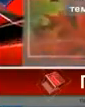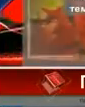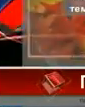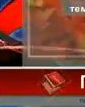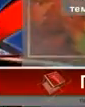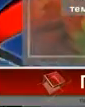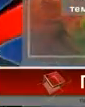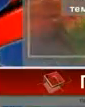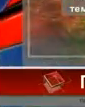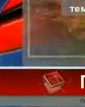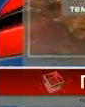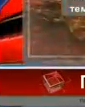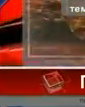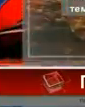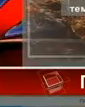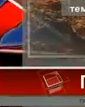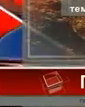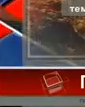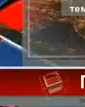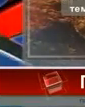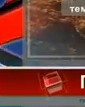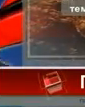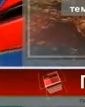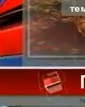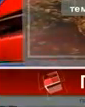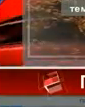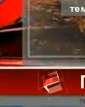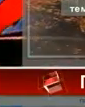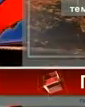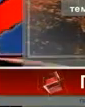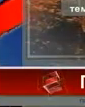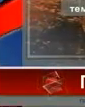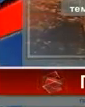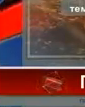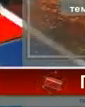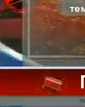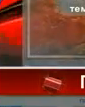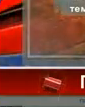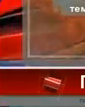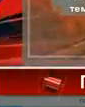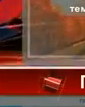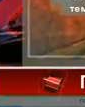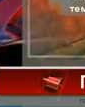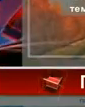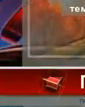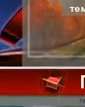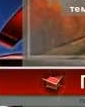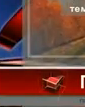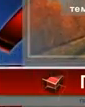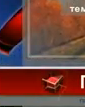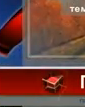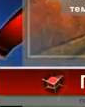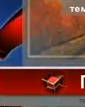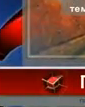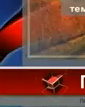чотири доби – переважно без опадів. Температура повітря суттєво не зміниться. Лише вночі 25 та 26 листопада очікується зниження